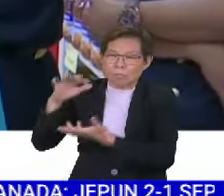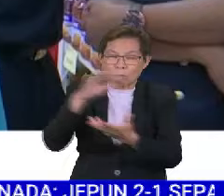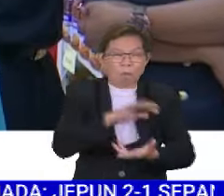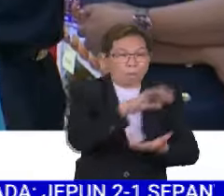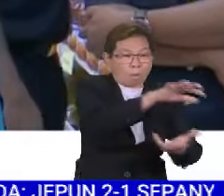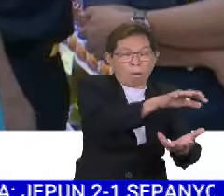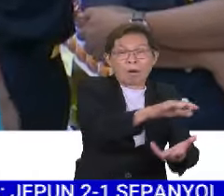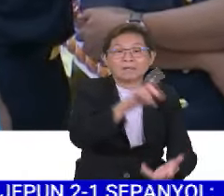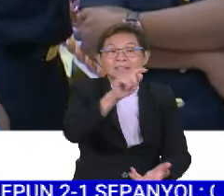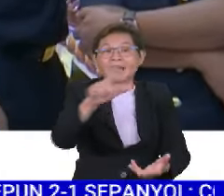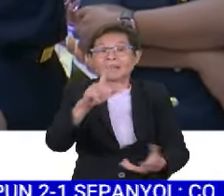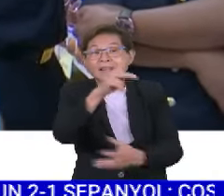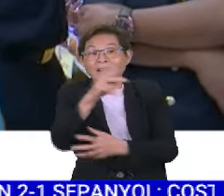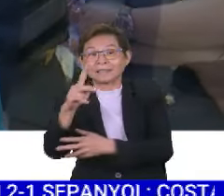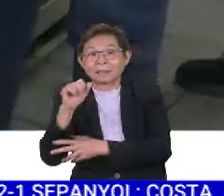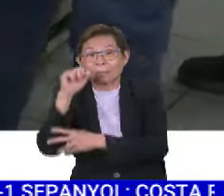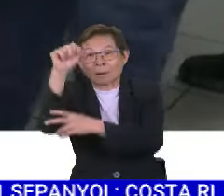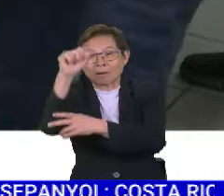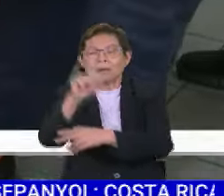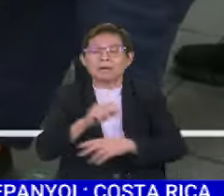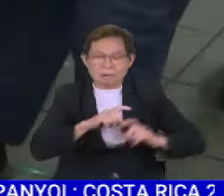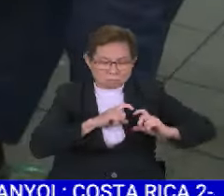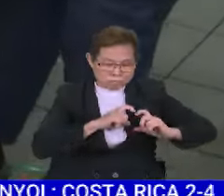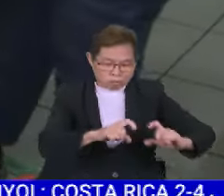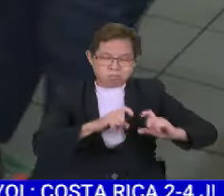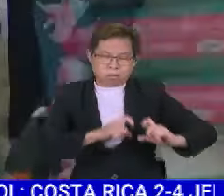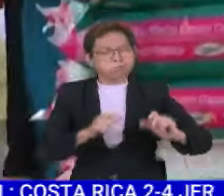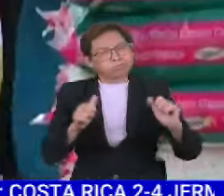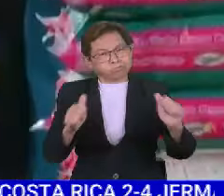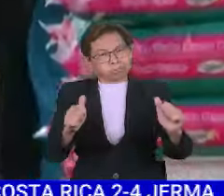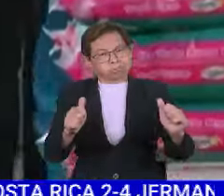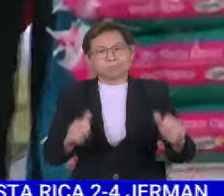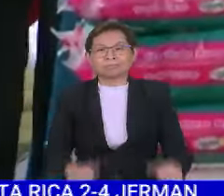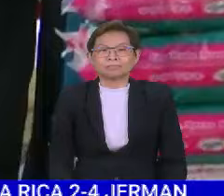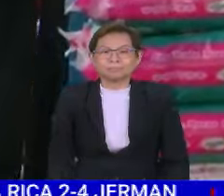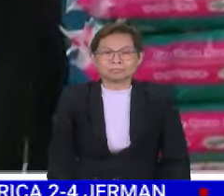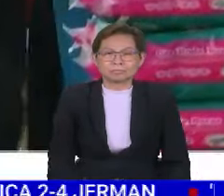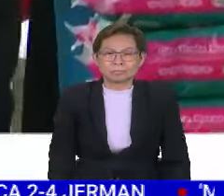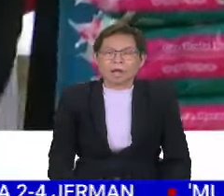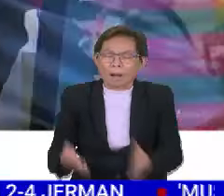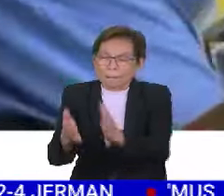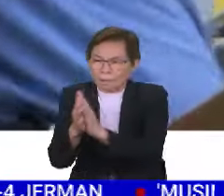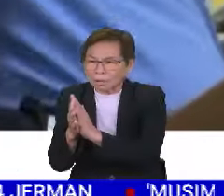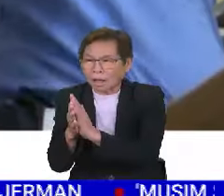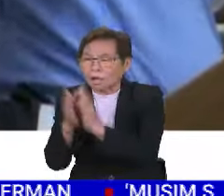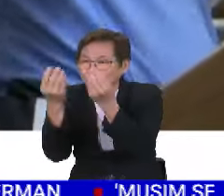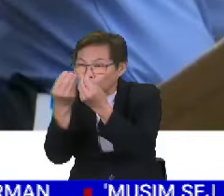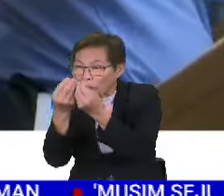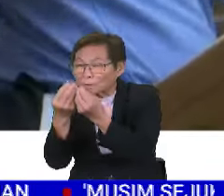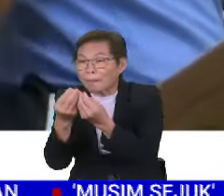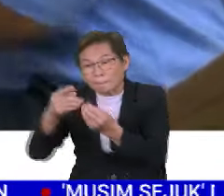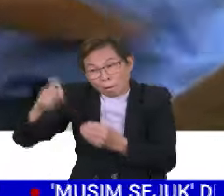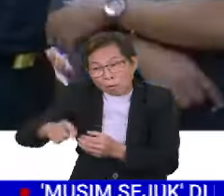Kota Kinabalu di Sabah, mereka masih memberikan komitmen yang baguslah apabila kami minta kuanti yang kami perlukan di Labuan,